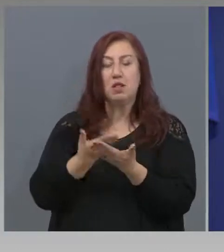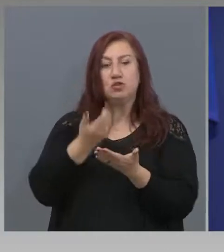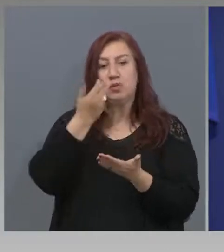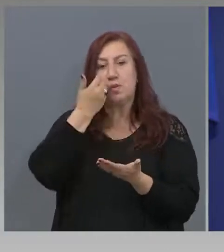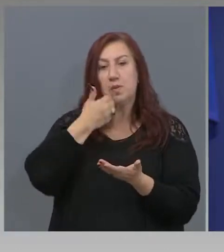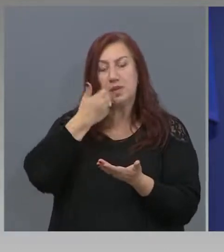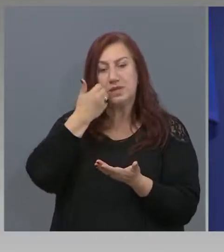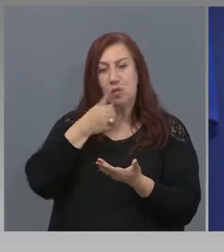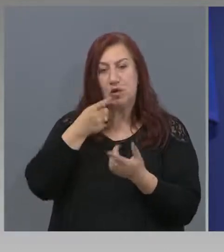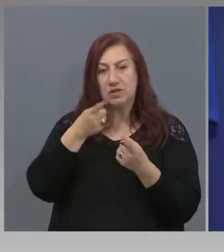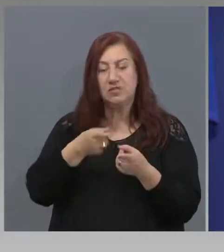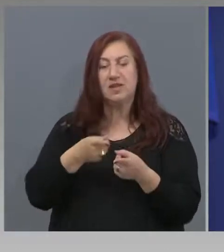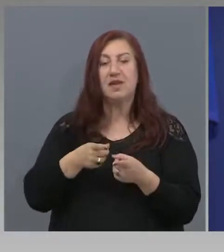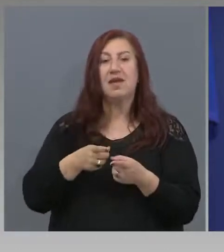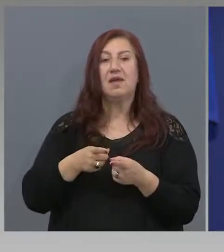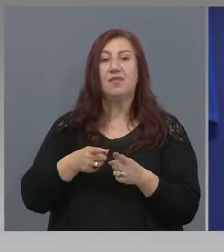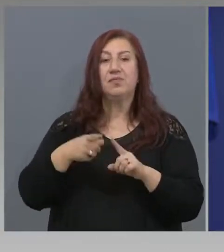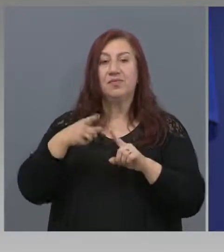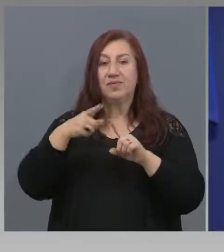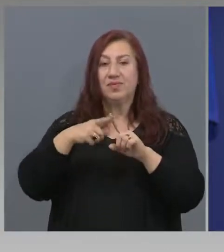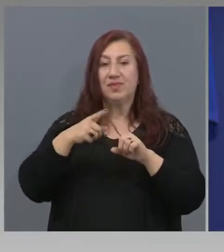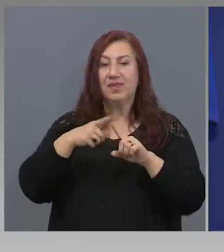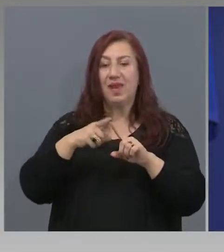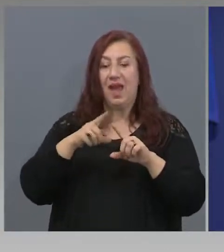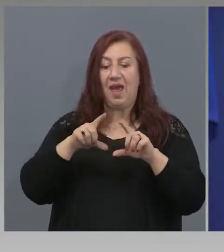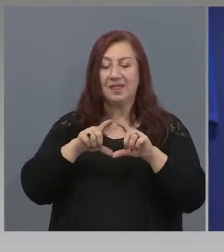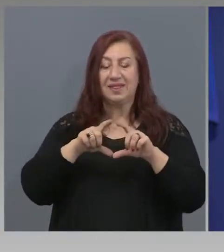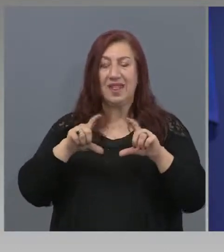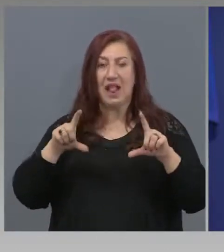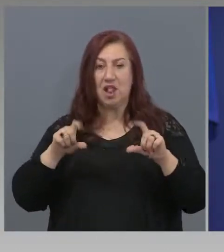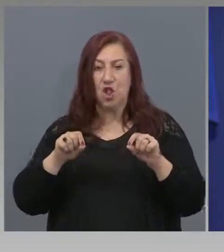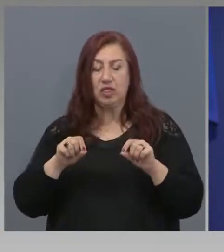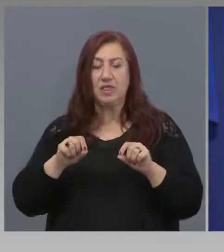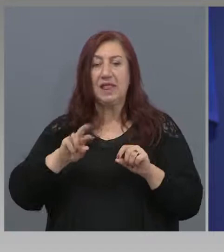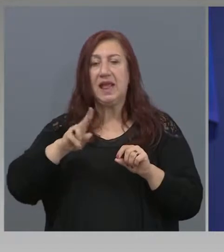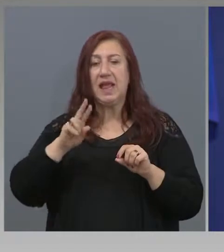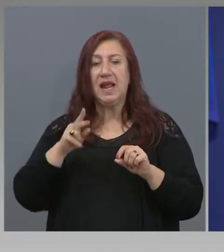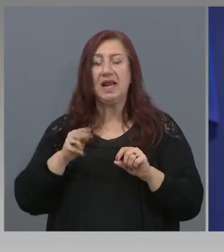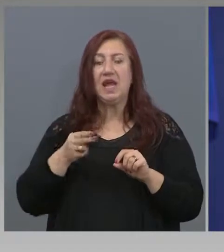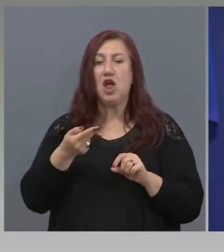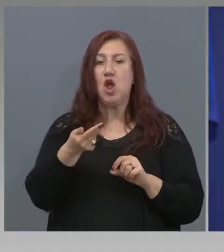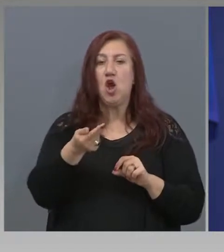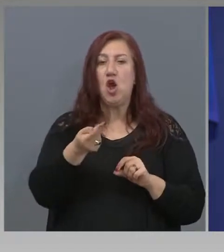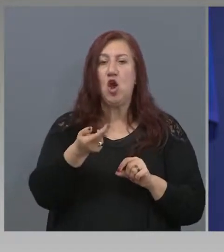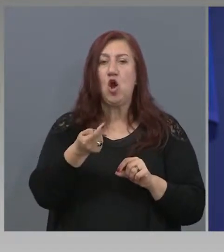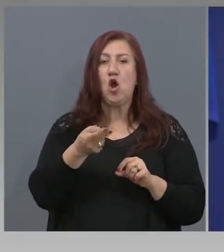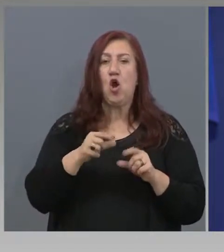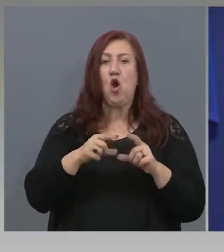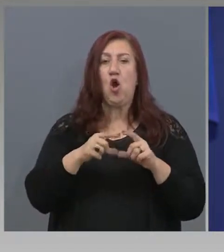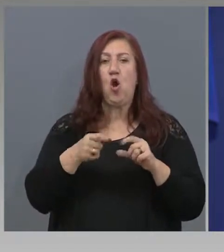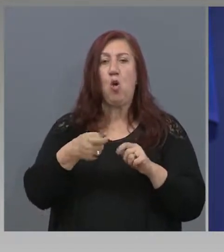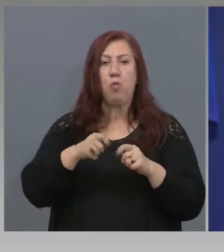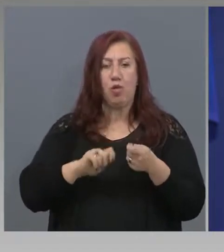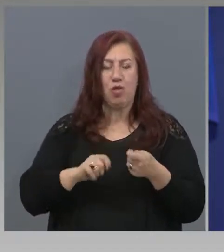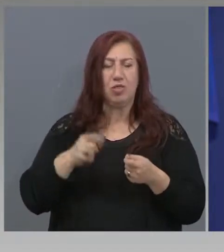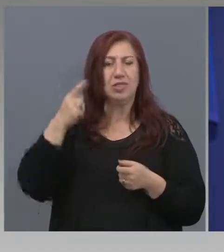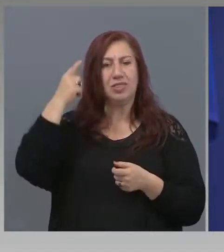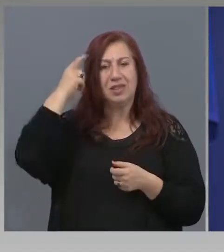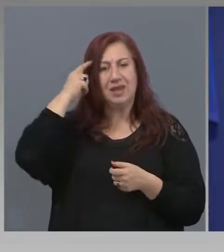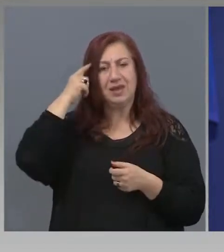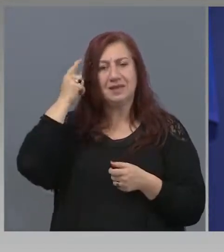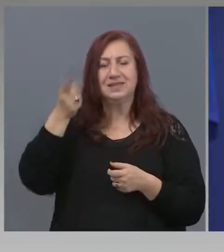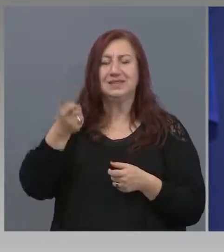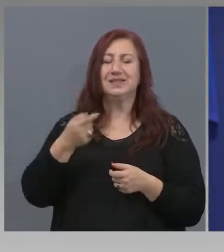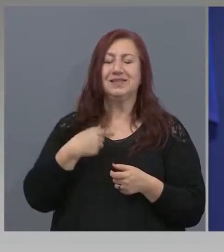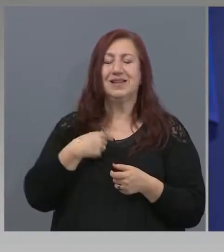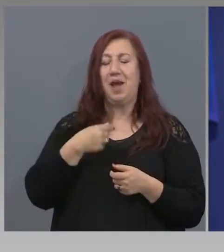на талони или купони, познати с звучната българска дума